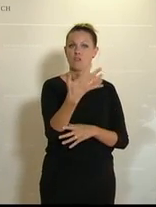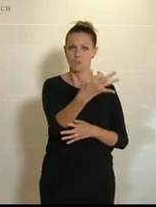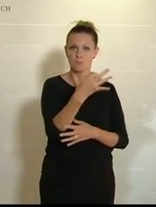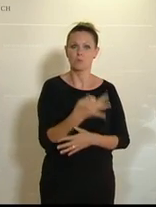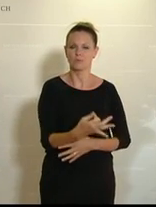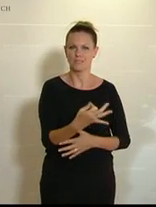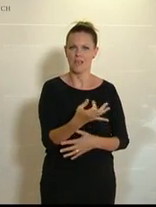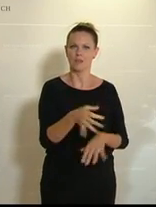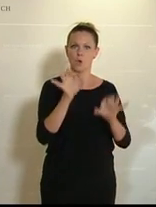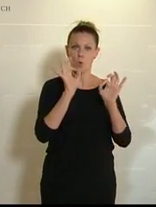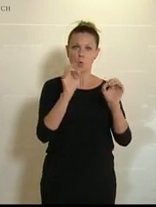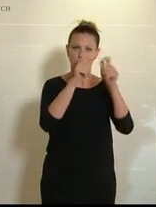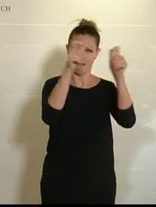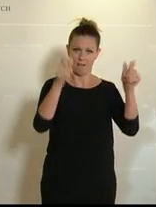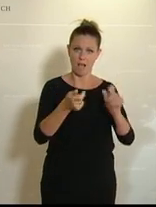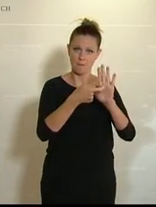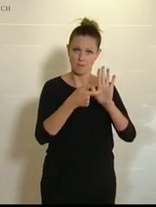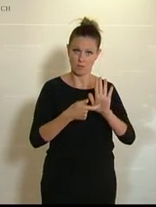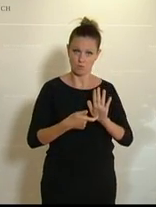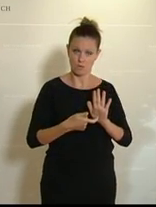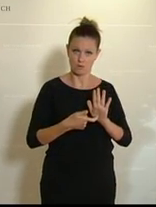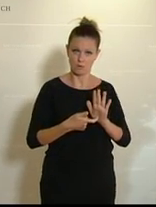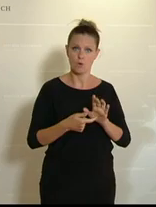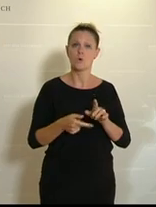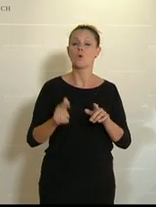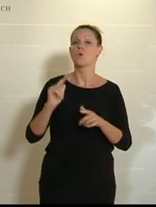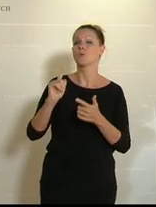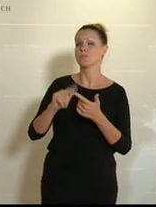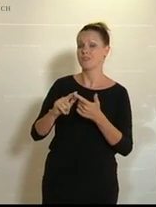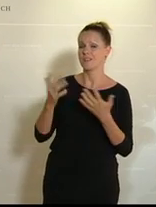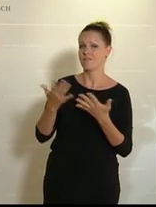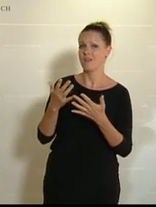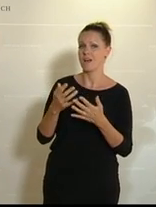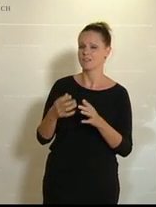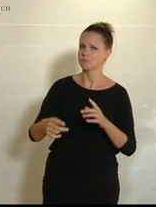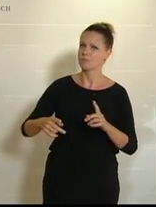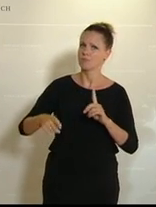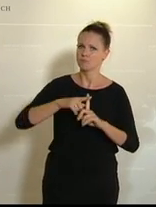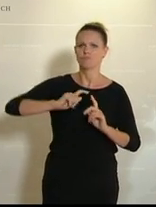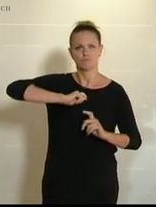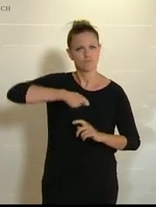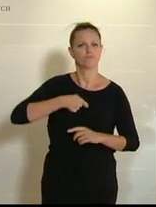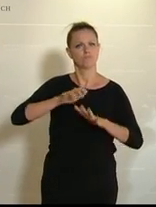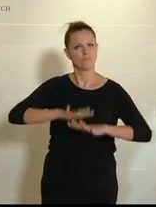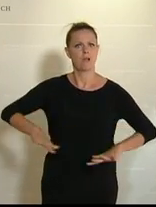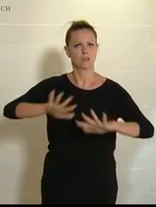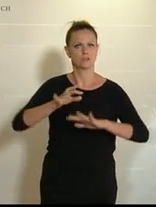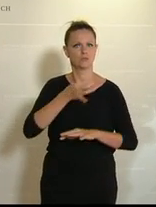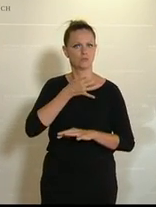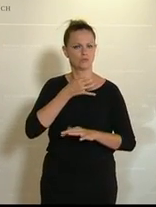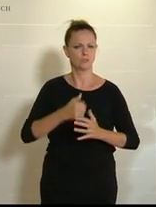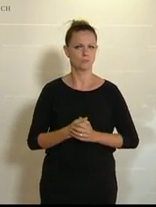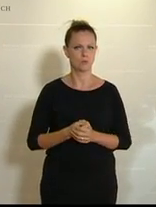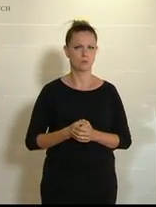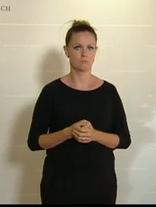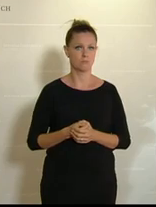Prozent gute Rahmenbedingungen und zweitens eine optimistische Grundstimmung. Und heute sind